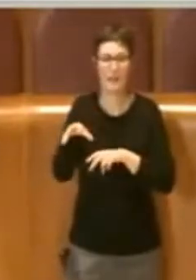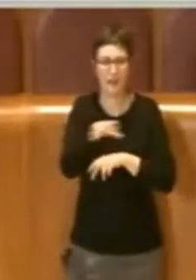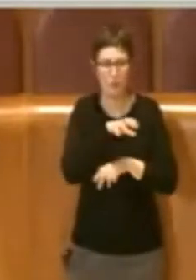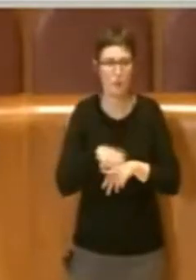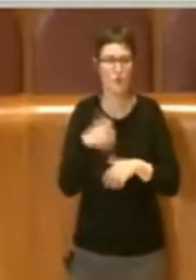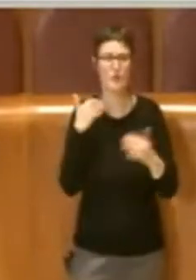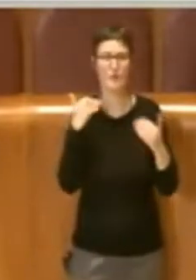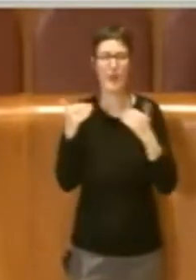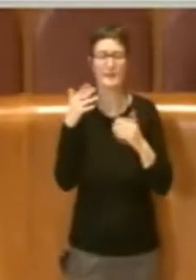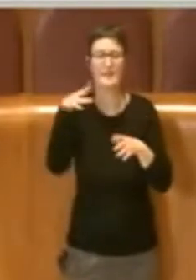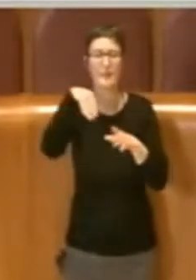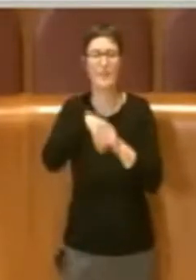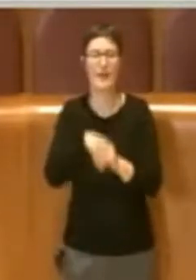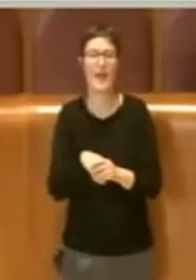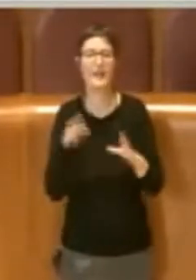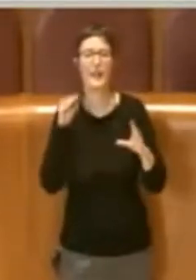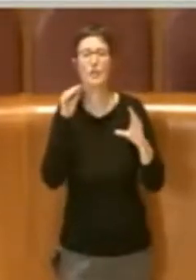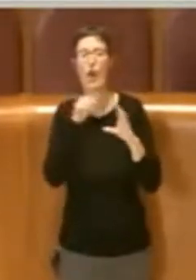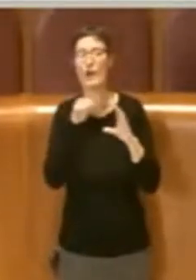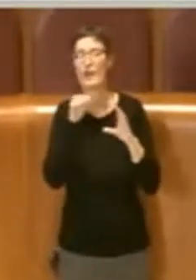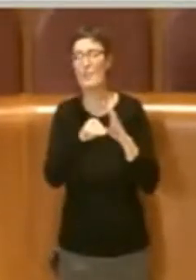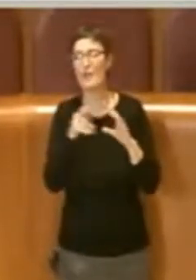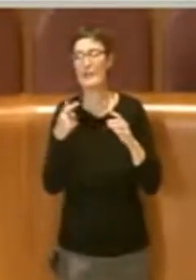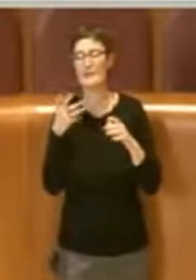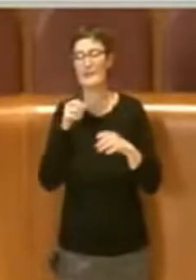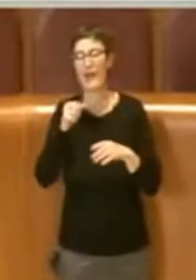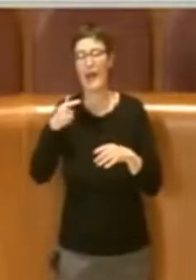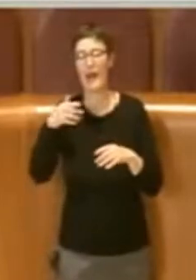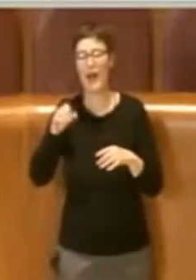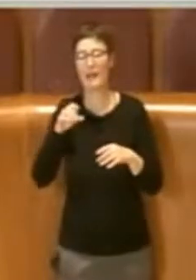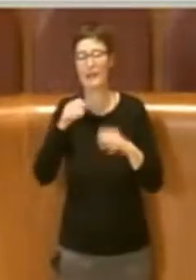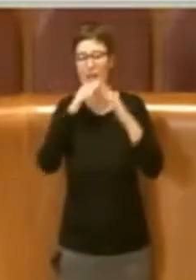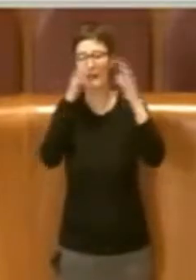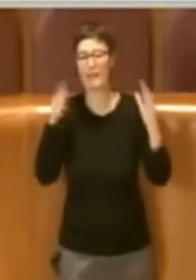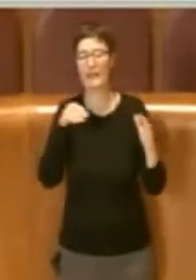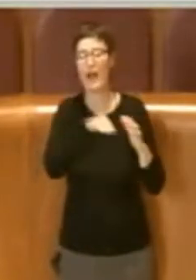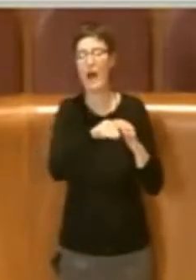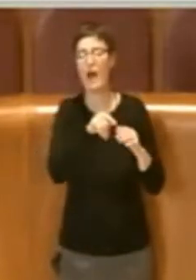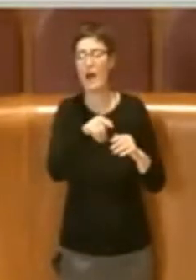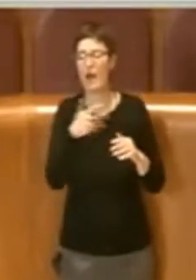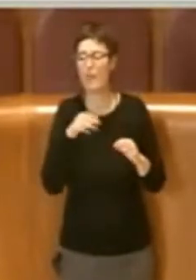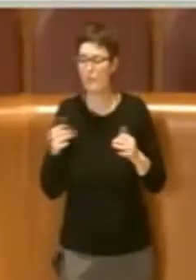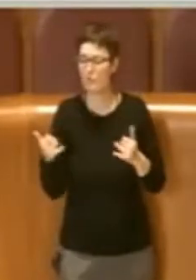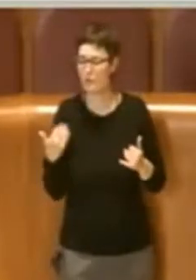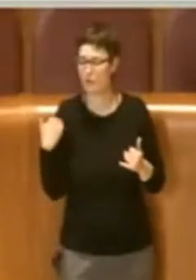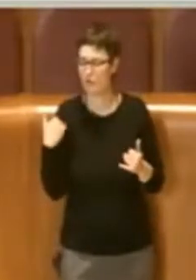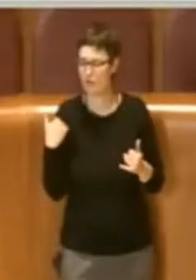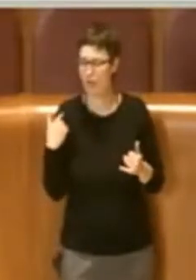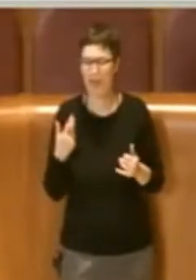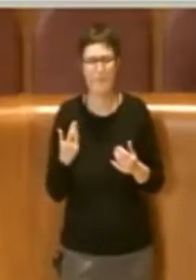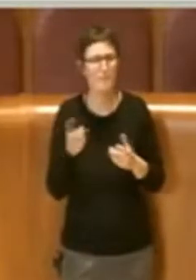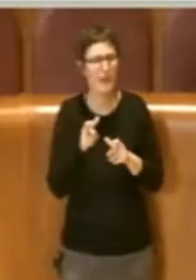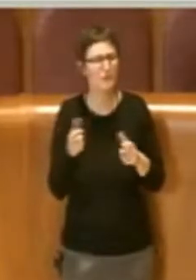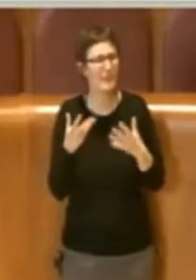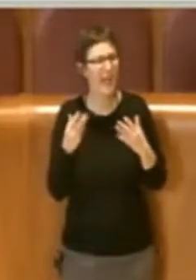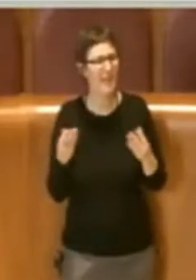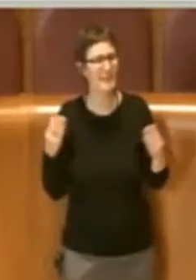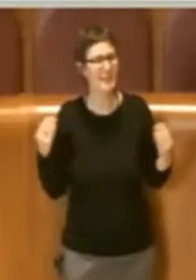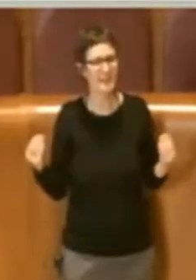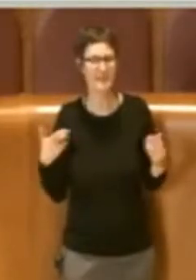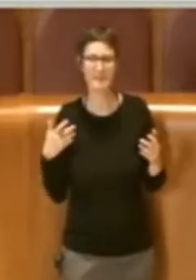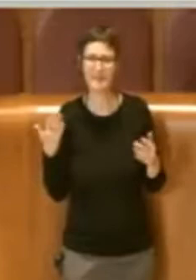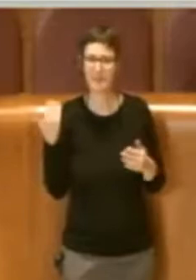nella rimessa dell'Atac proprio a dicembre, eravamo tantissime persone quella sera al freddo, c'è stata grande